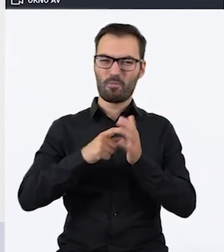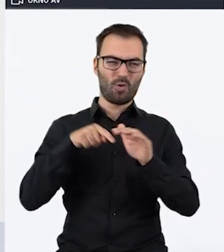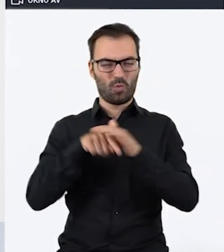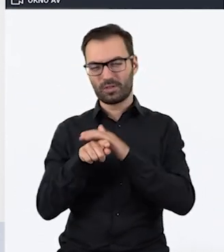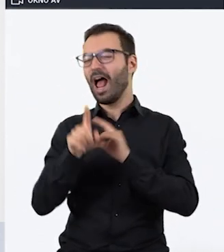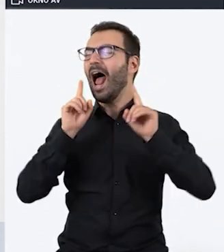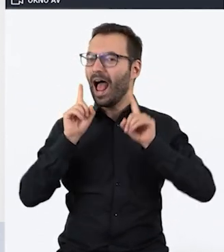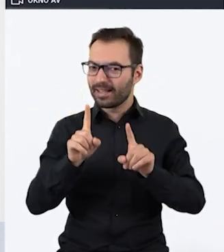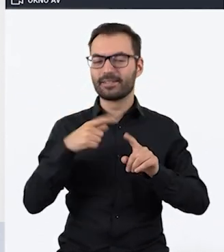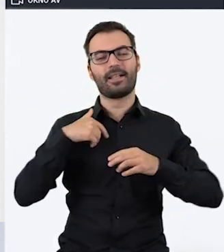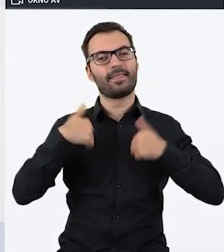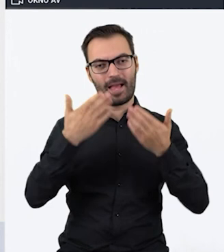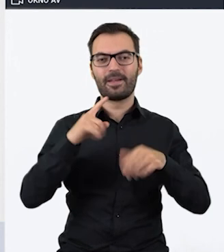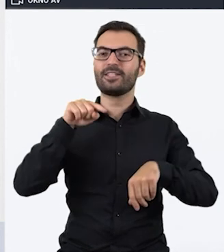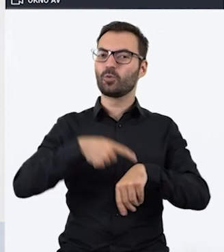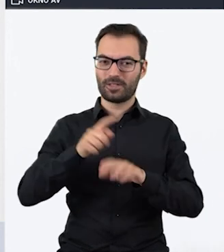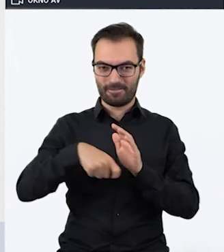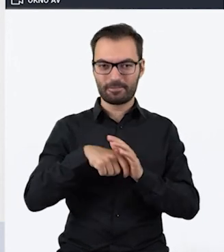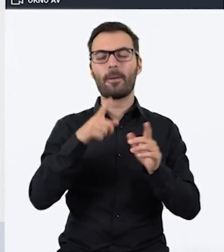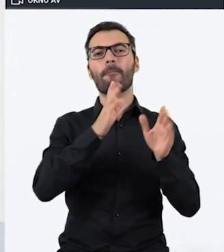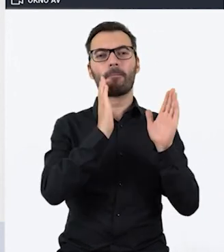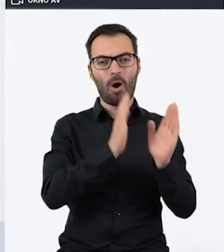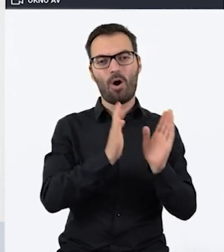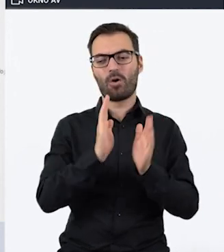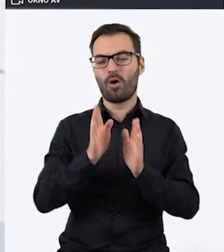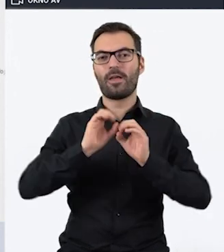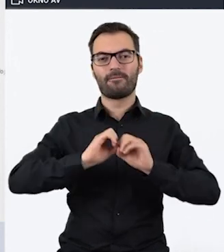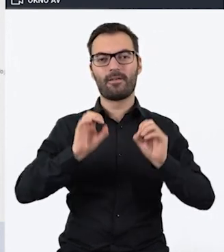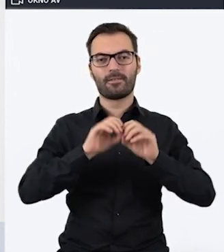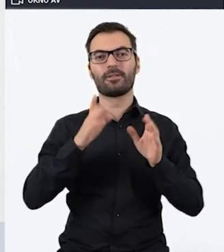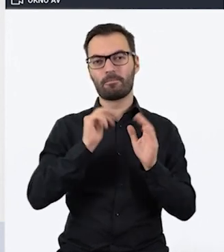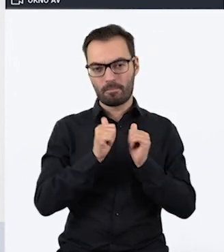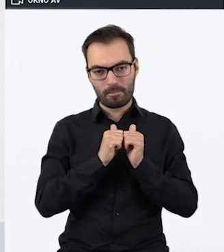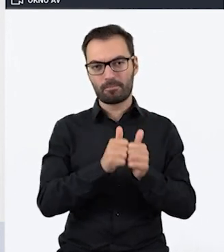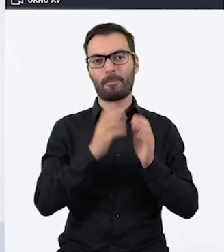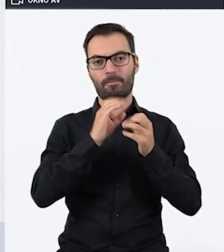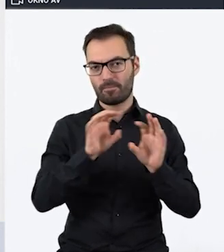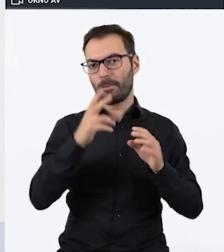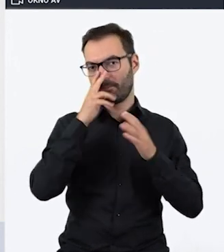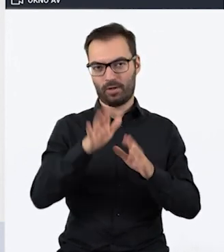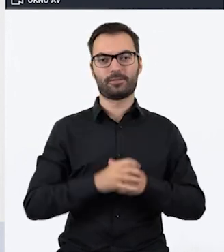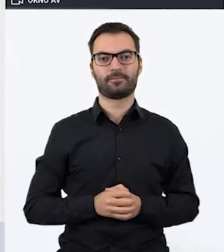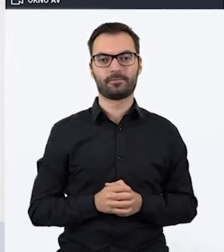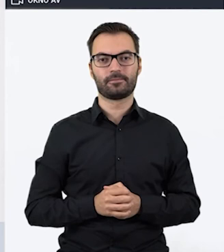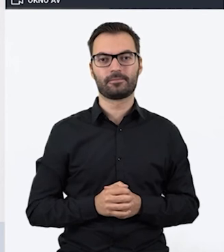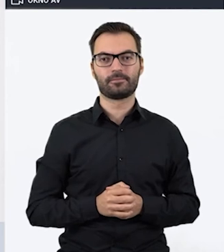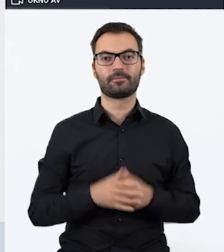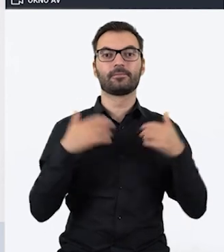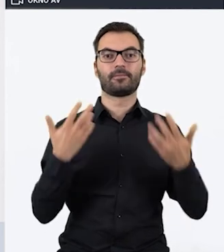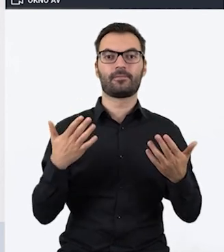udostępnimy tutorial, który krok po kroku przez to zadanie Państwa przeprowadzi. No to